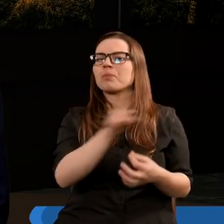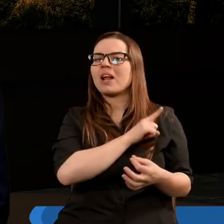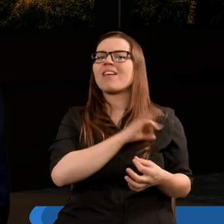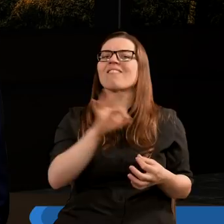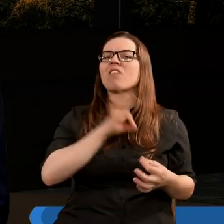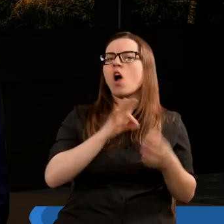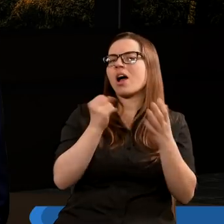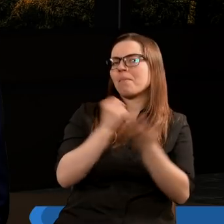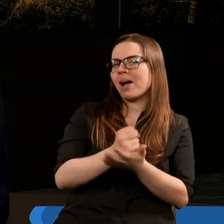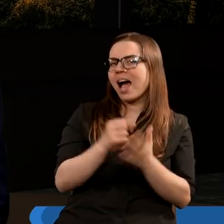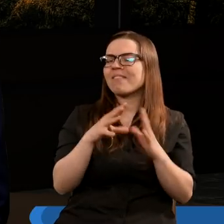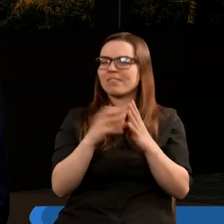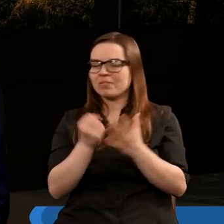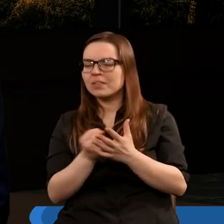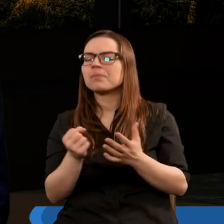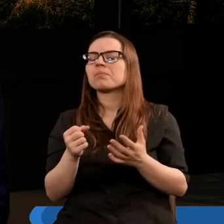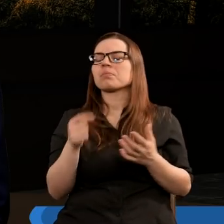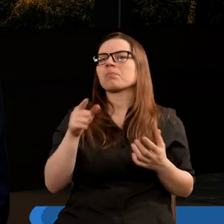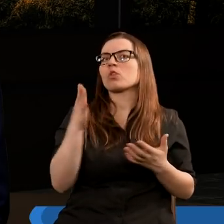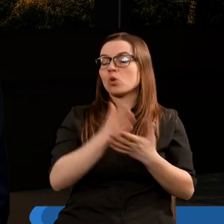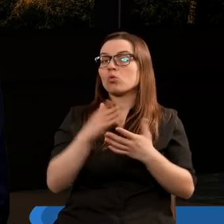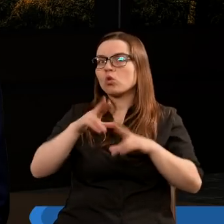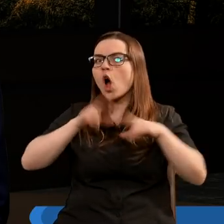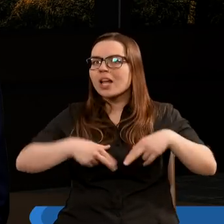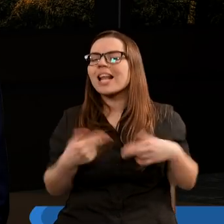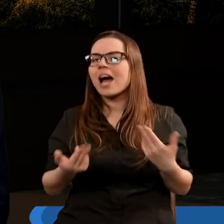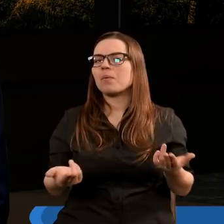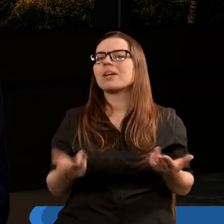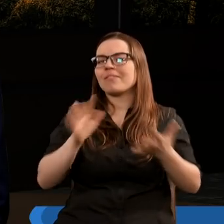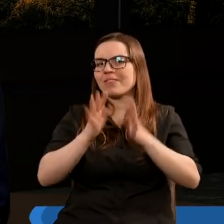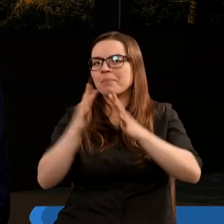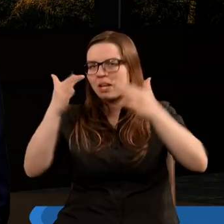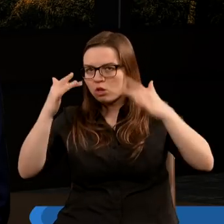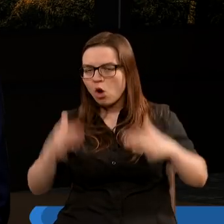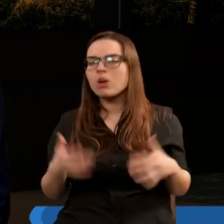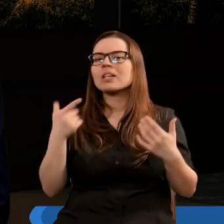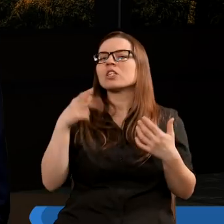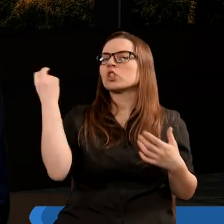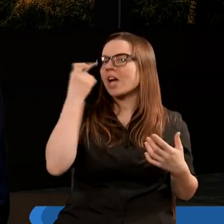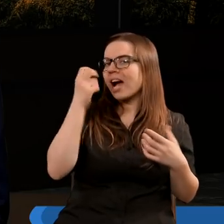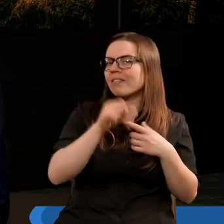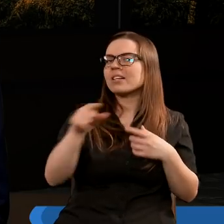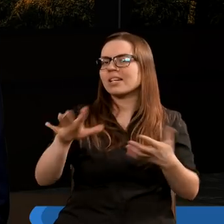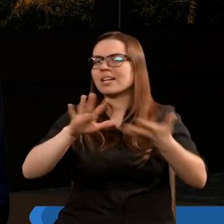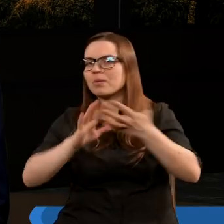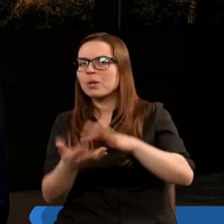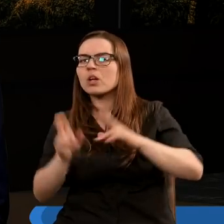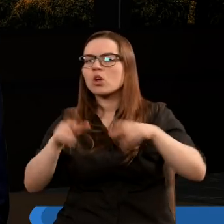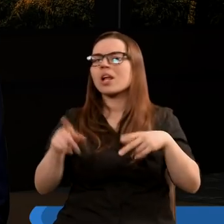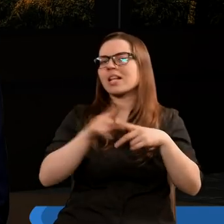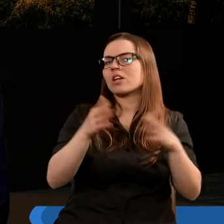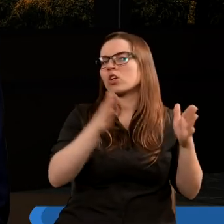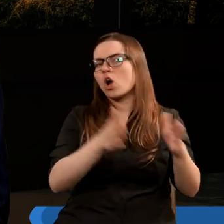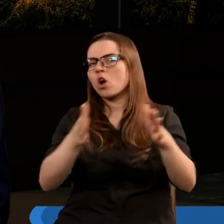przestrzegają swoich praw, ale też historycznie pewne rzeczy już zostały zmienione i bardzo ciekawe jest to, że zostały zmienione